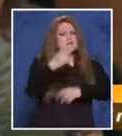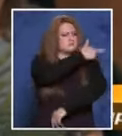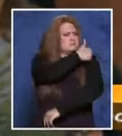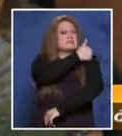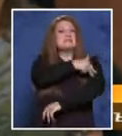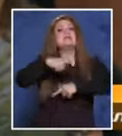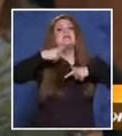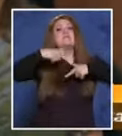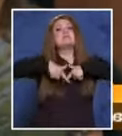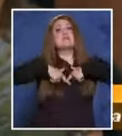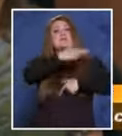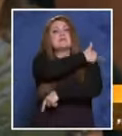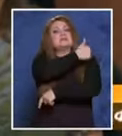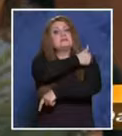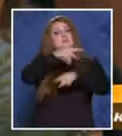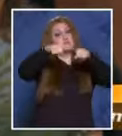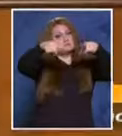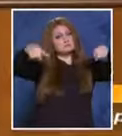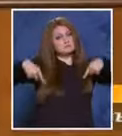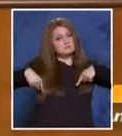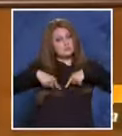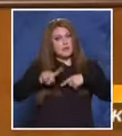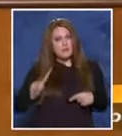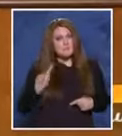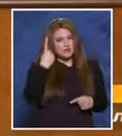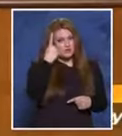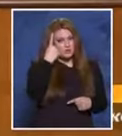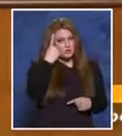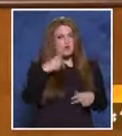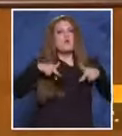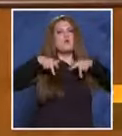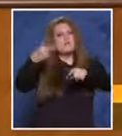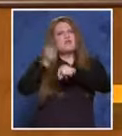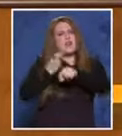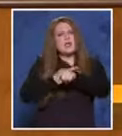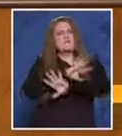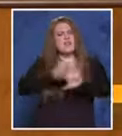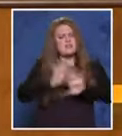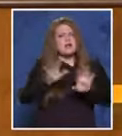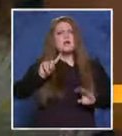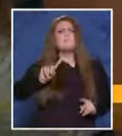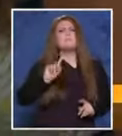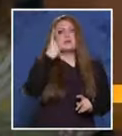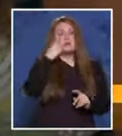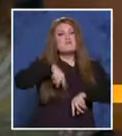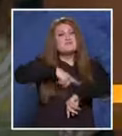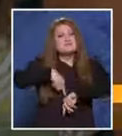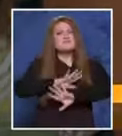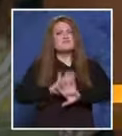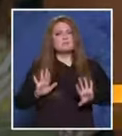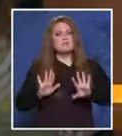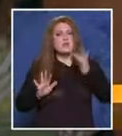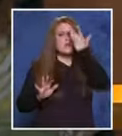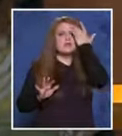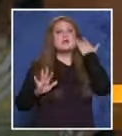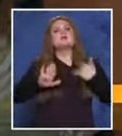съдебно-медицински удостоверения. Значи първо в съдебно-медицинско удостоверение. Отиват на лекар и говадат. Най-първата възможност като време. След това да